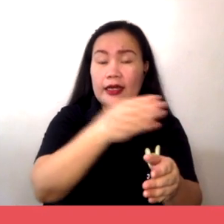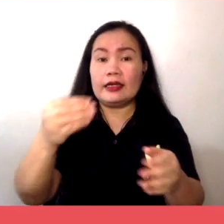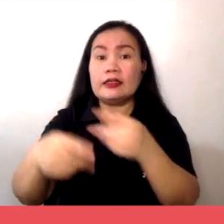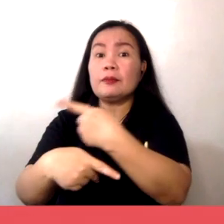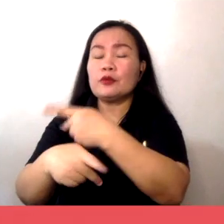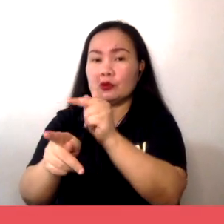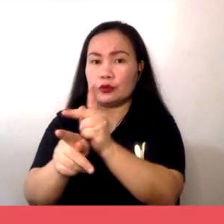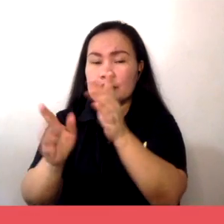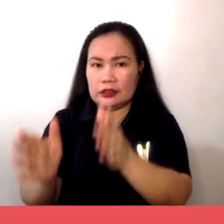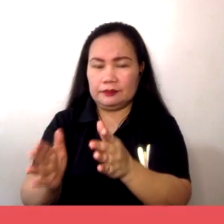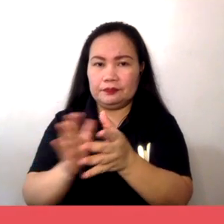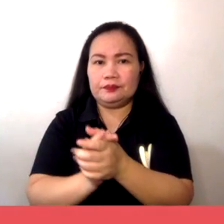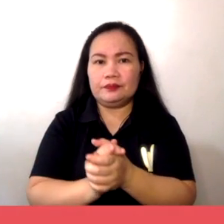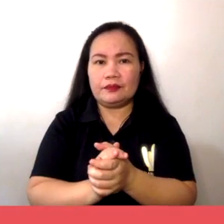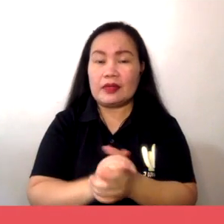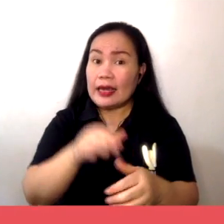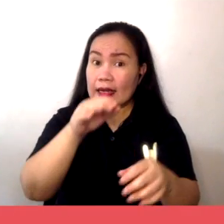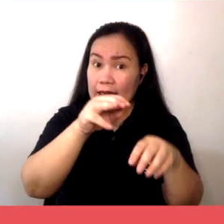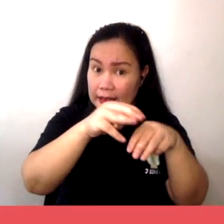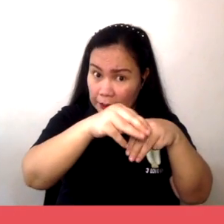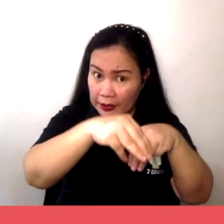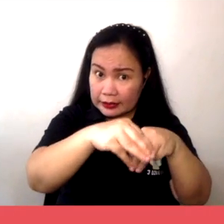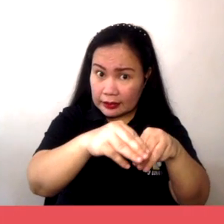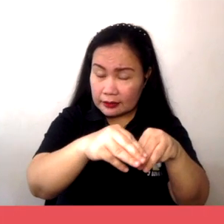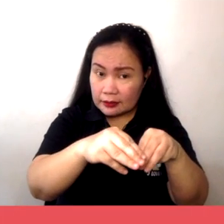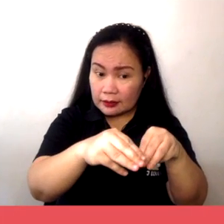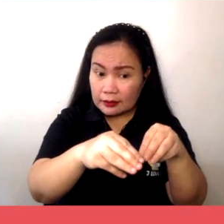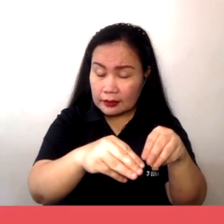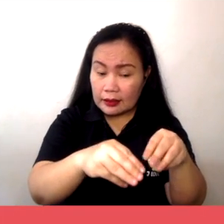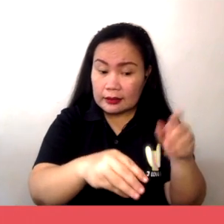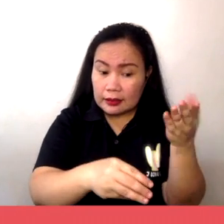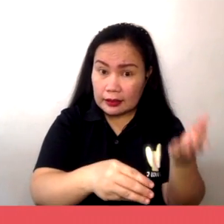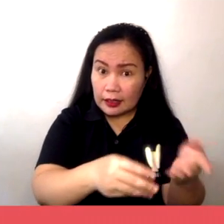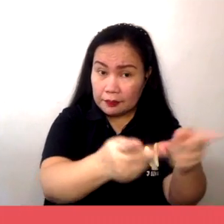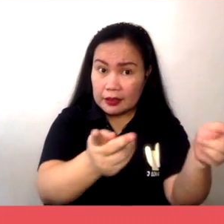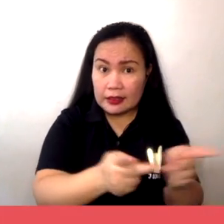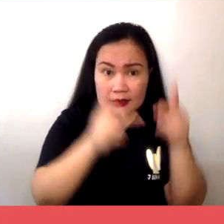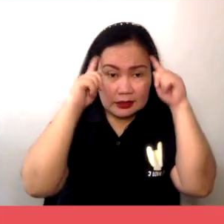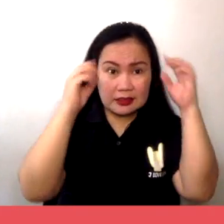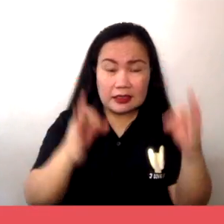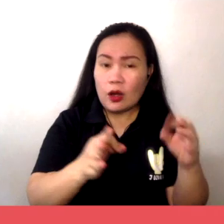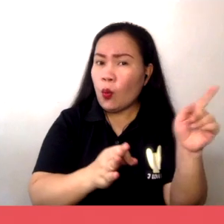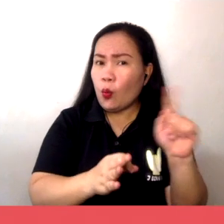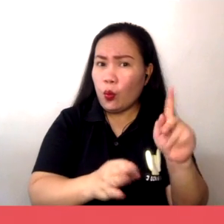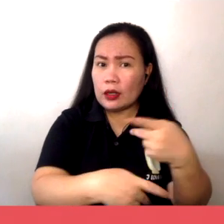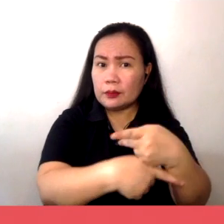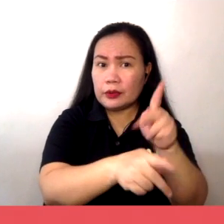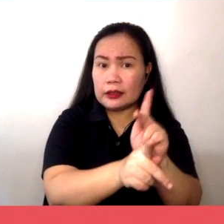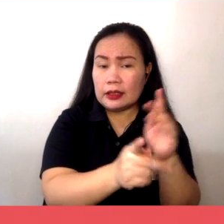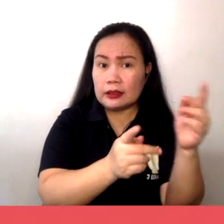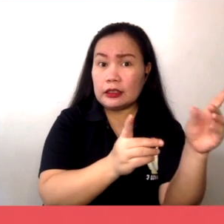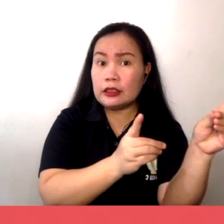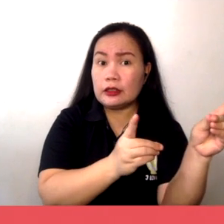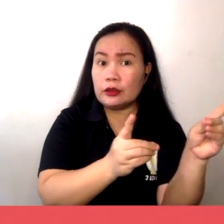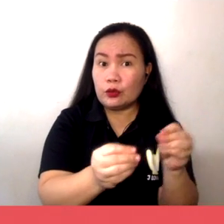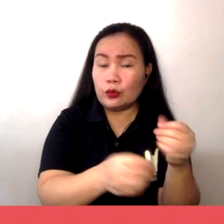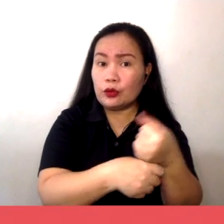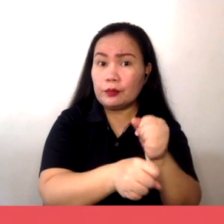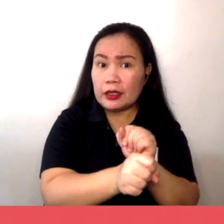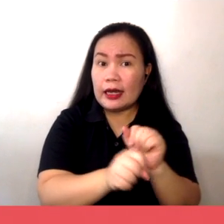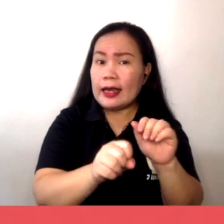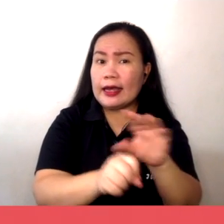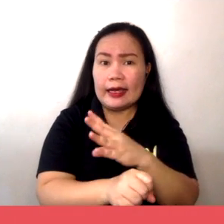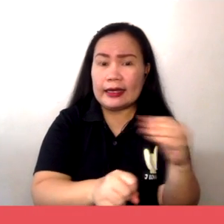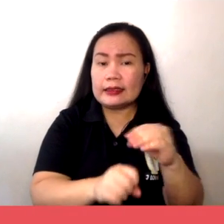Sa pamilihan, itinatakda kung anong produkto at serbisyo ang gagawin at kung gaano